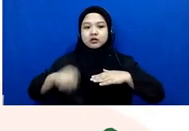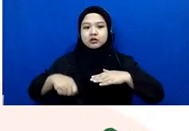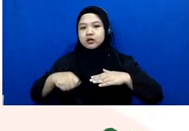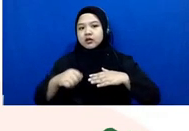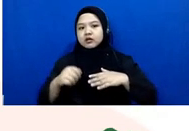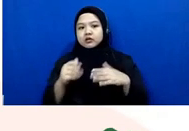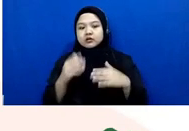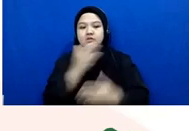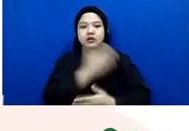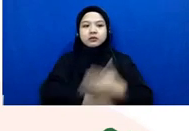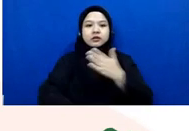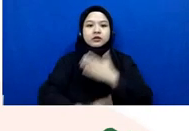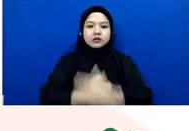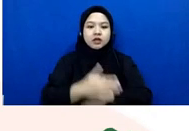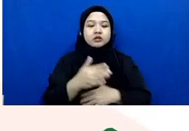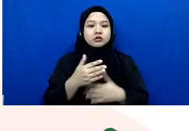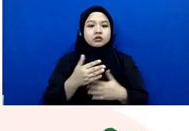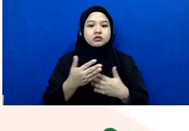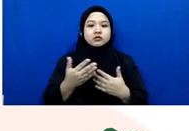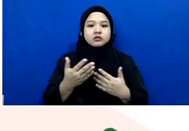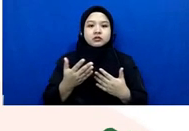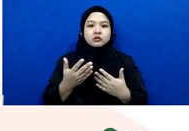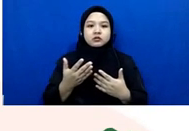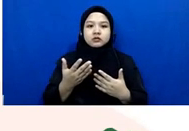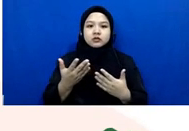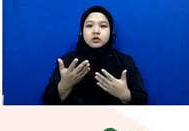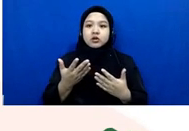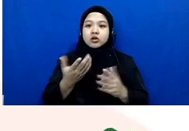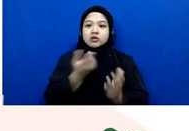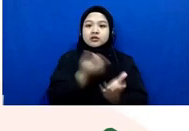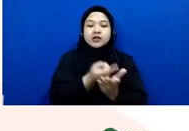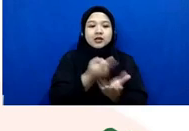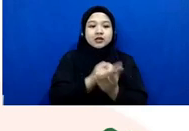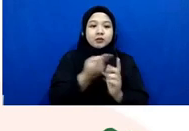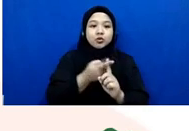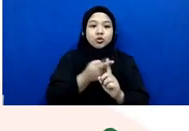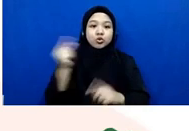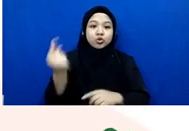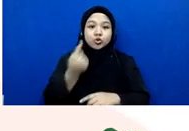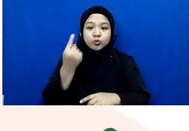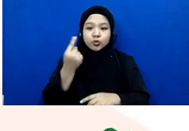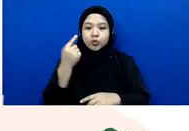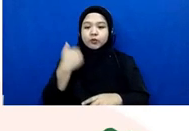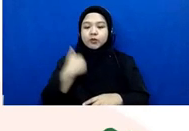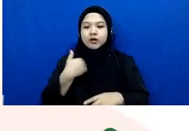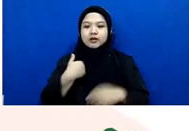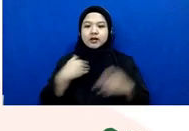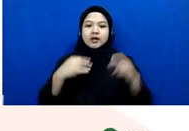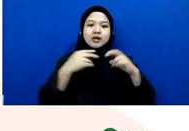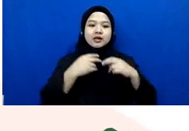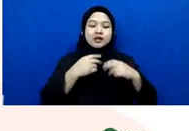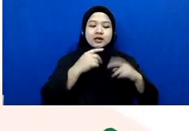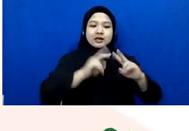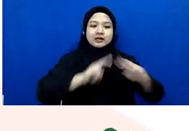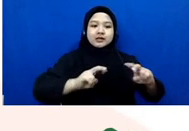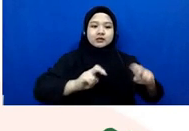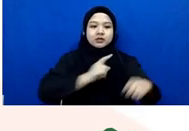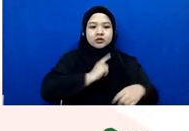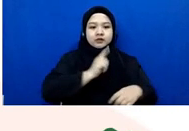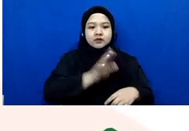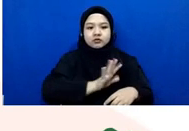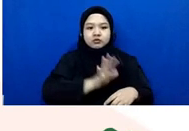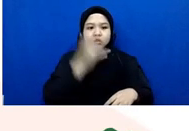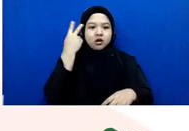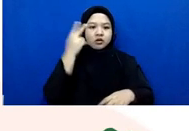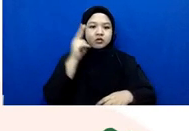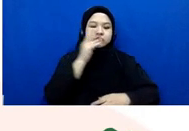disabilitas ya apakah misalnya jaksa penuntut umum menyertakan asesmen individual terhadap penyandang